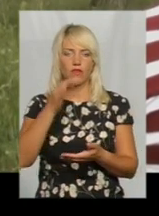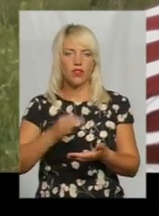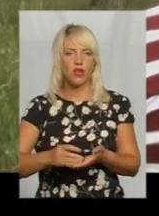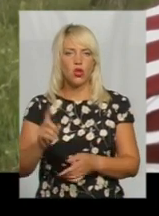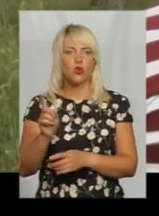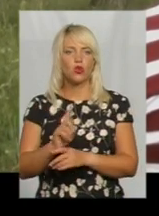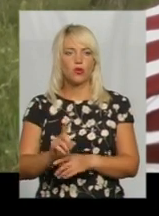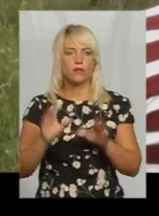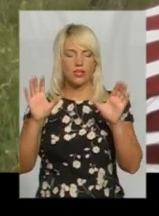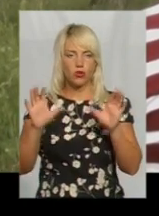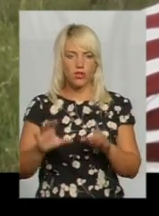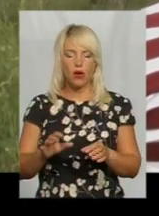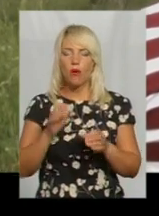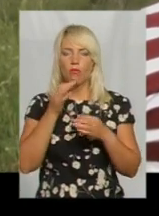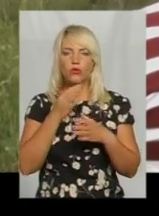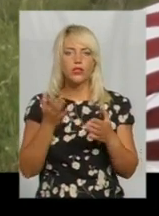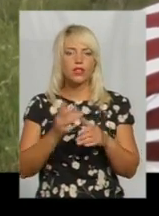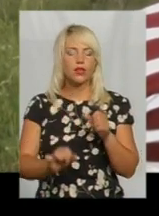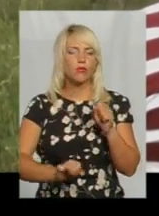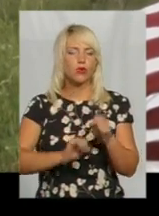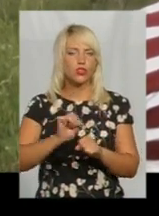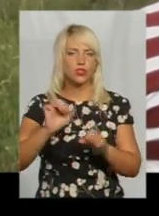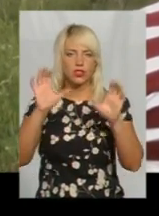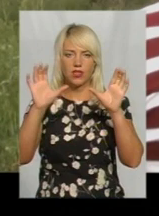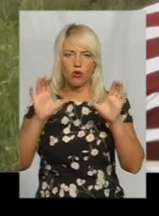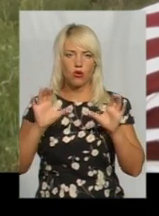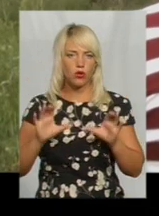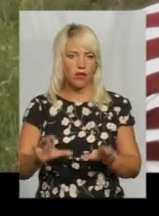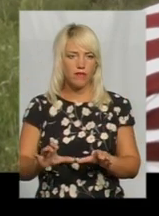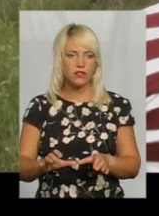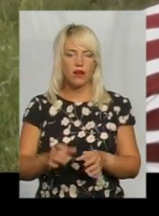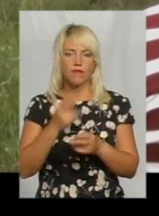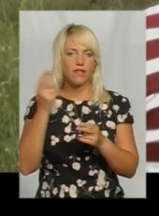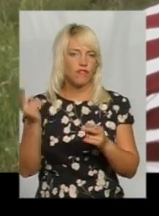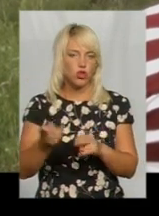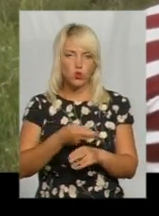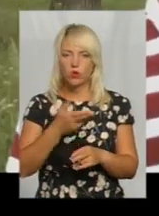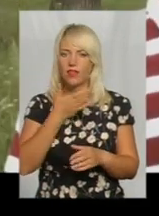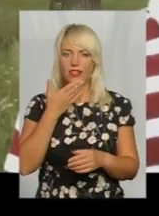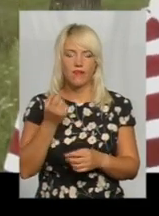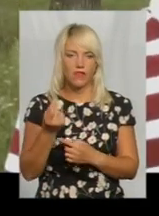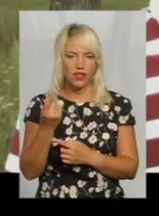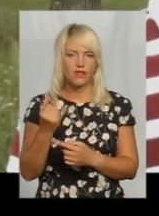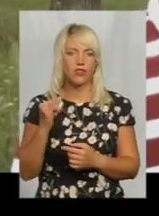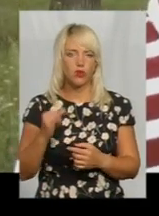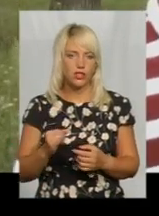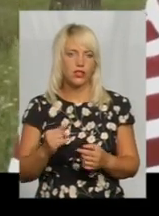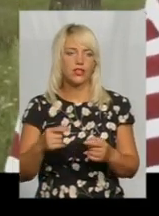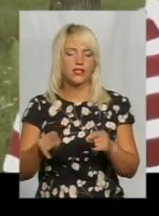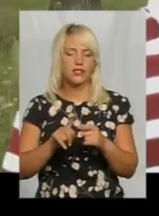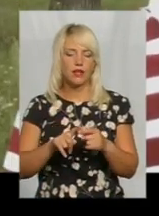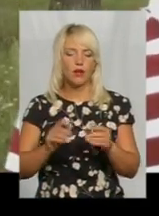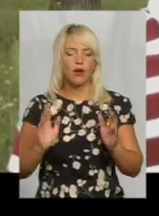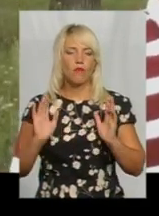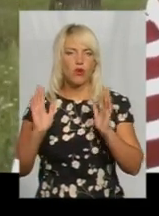законодавства. Будь-яких порушень законодавства відсутні, не виявлено. Дана посадка по